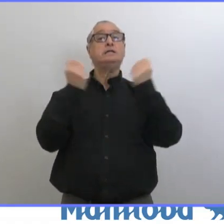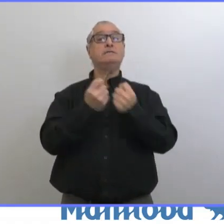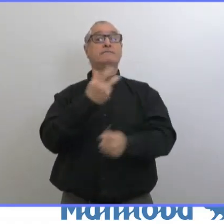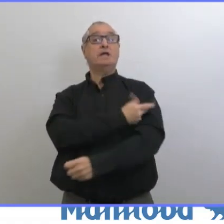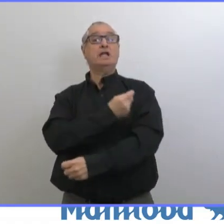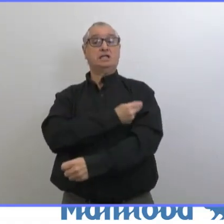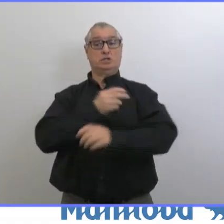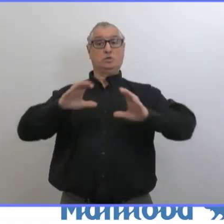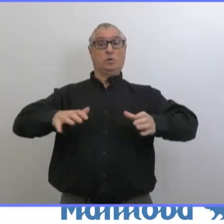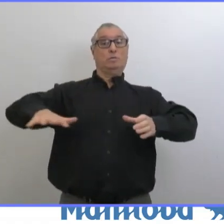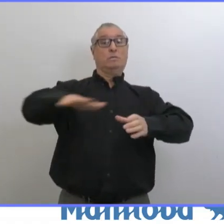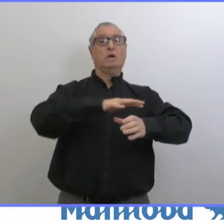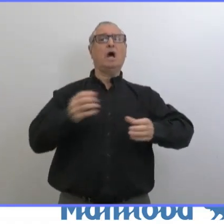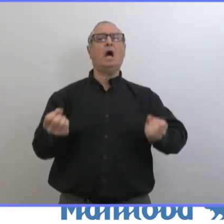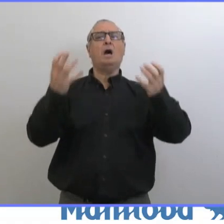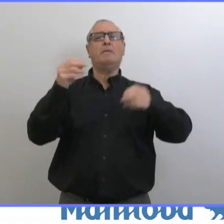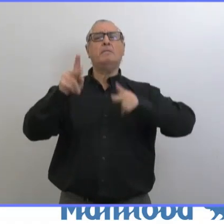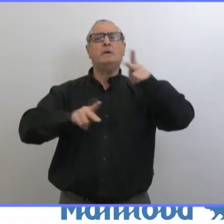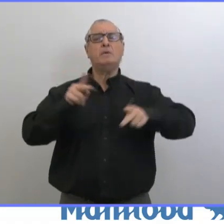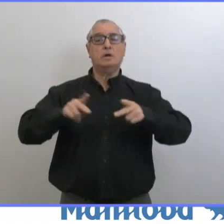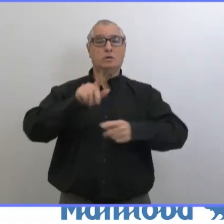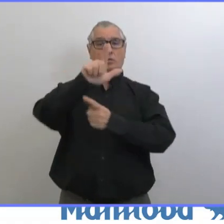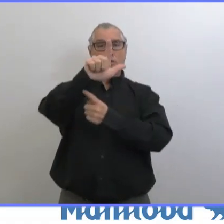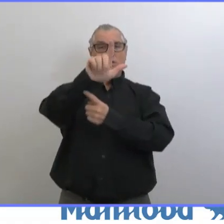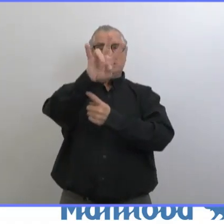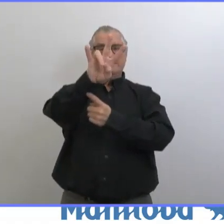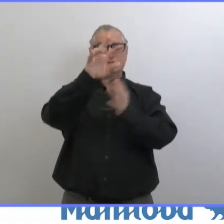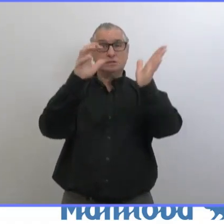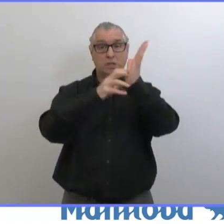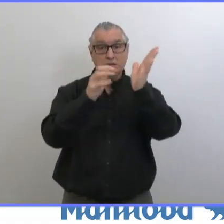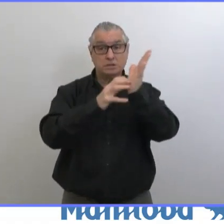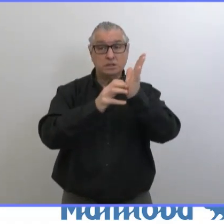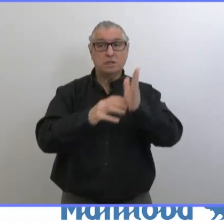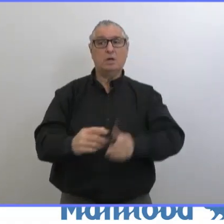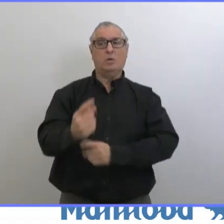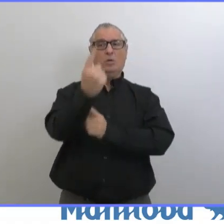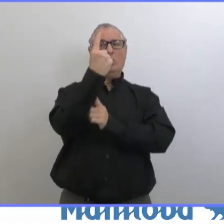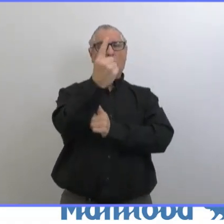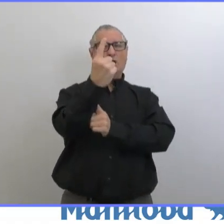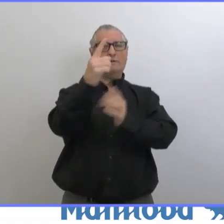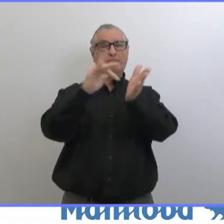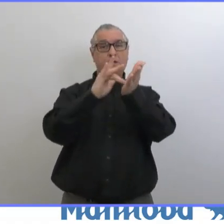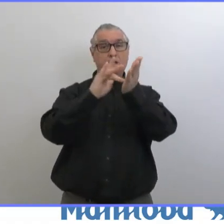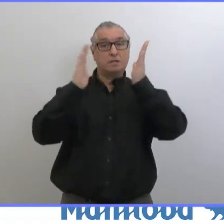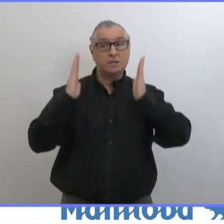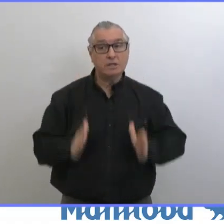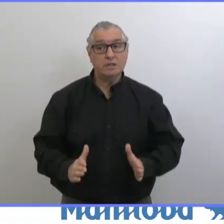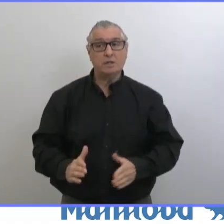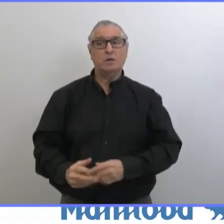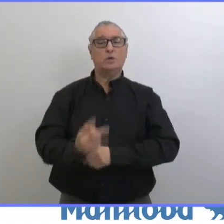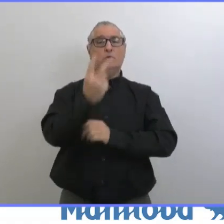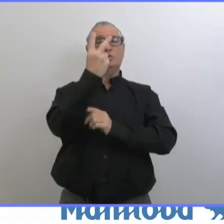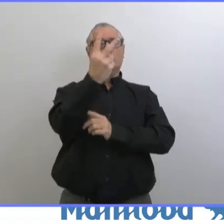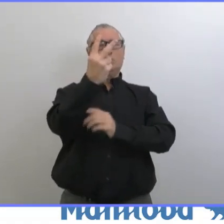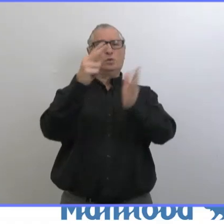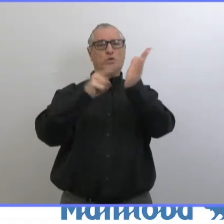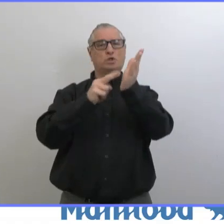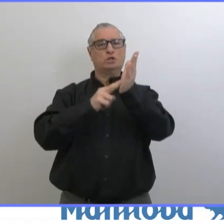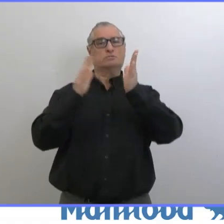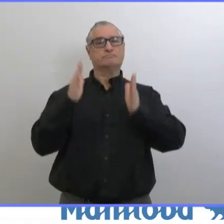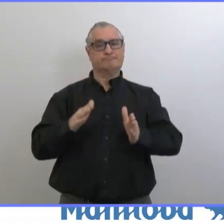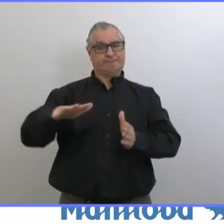médecins, y compris moi-même, des pharmaciens, des infirmières. On travaille avec cette équipe et